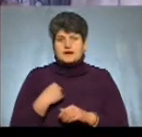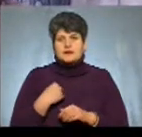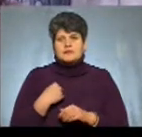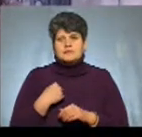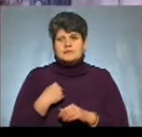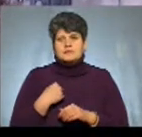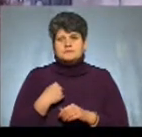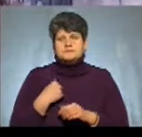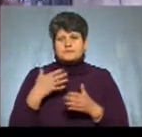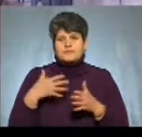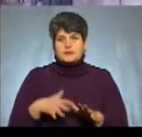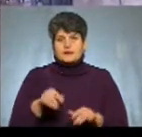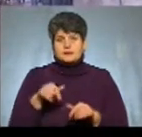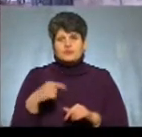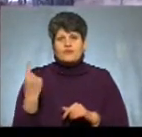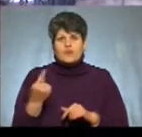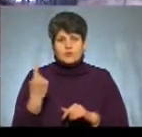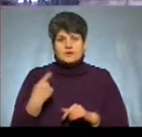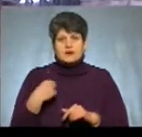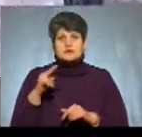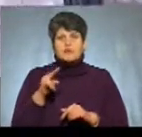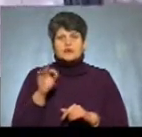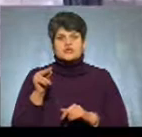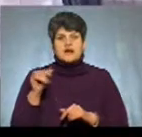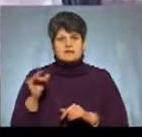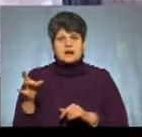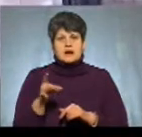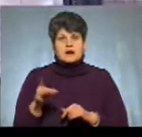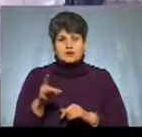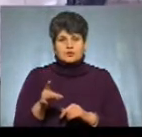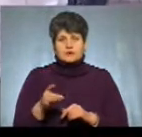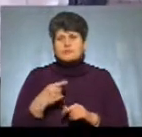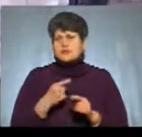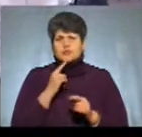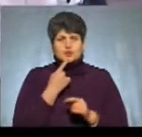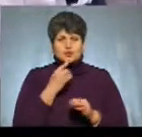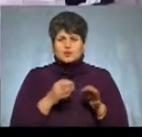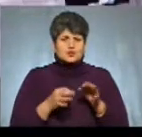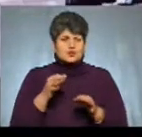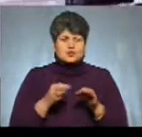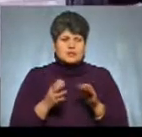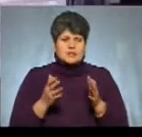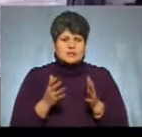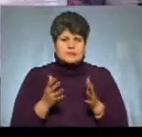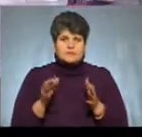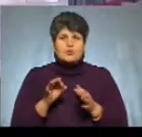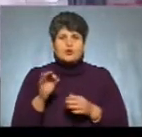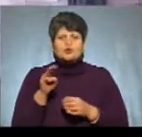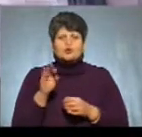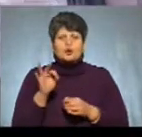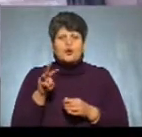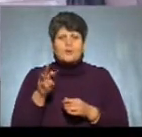області. Я спочатку району. Мені трудно судити про Томос.